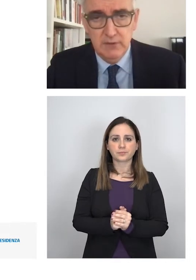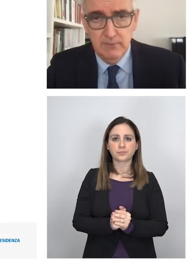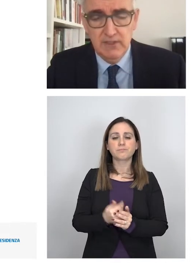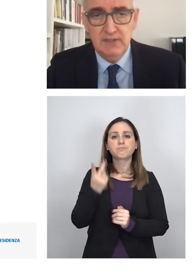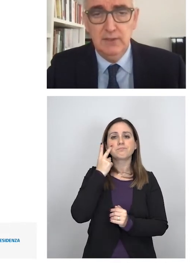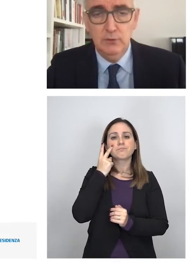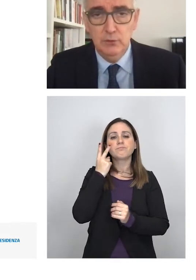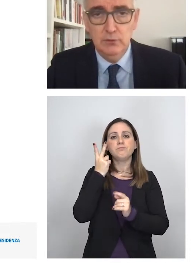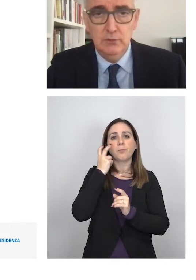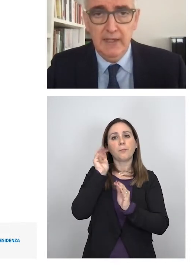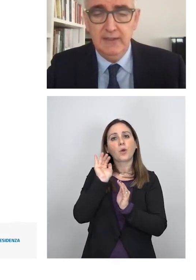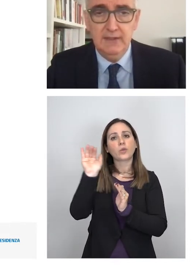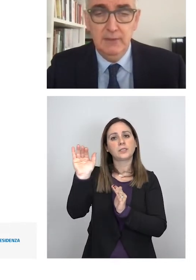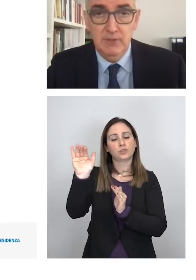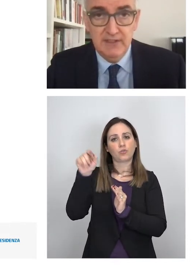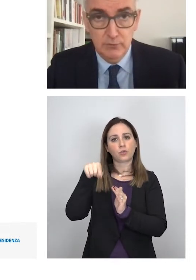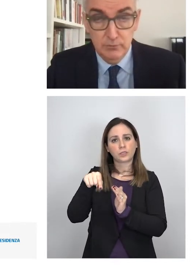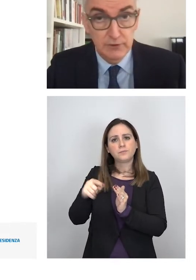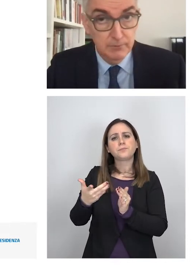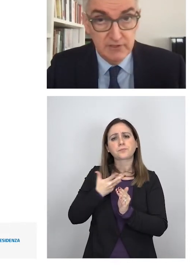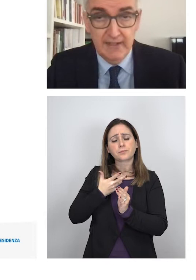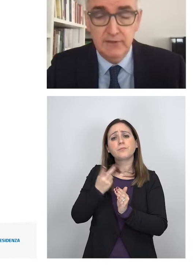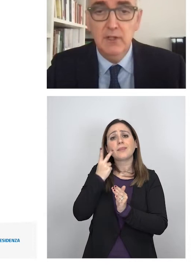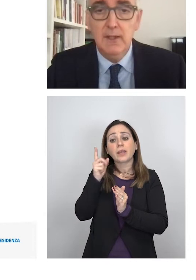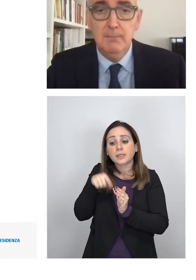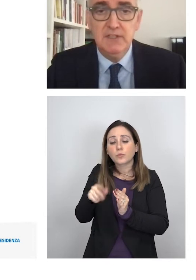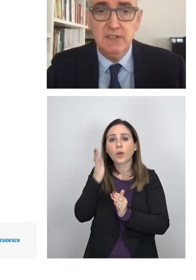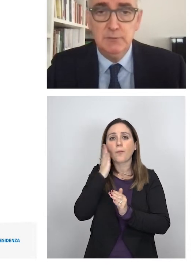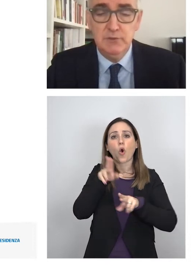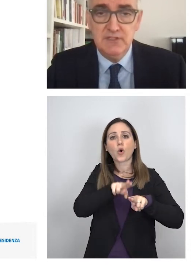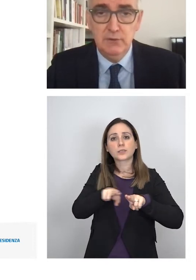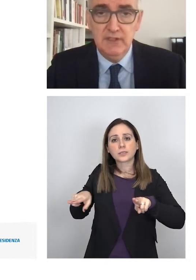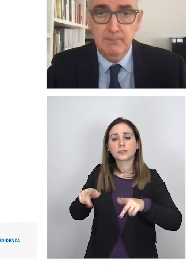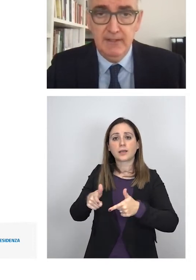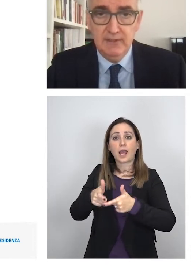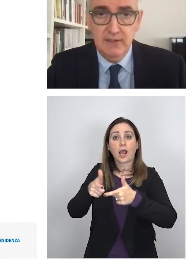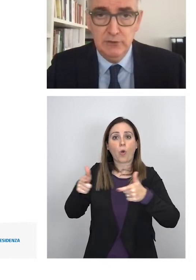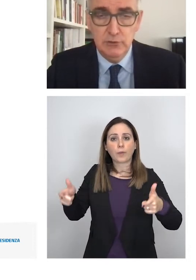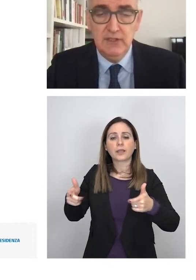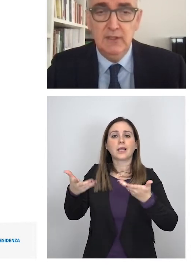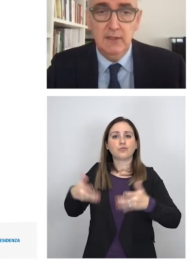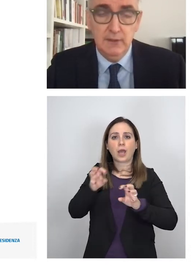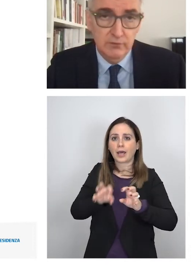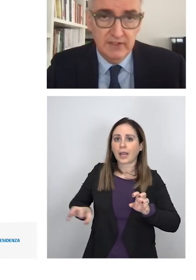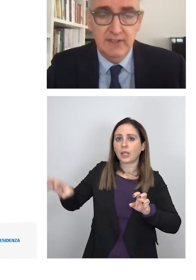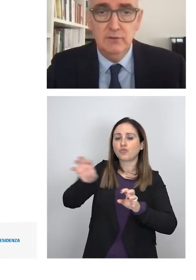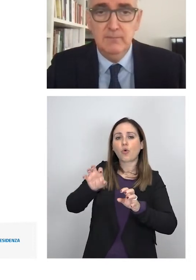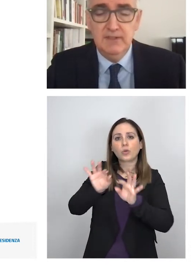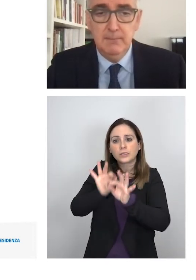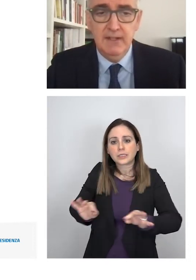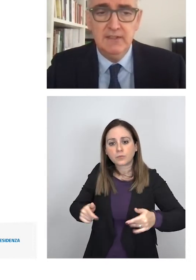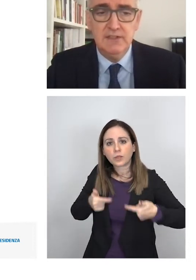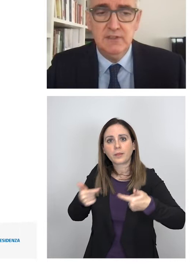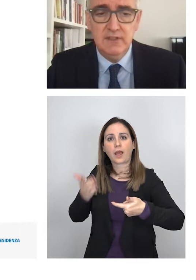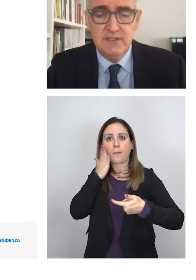queste ovviamente tengono conto anche dell'aumentato numero di posti letto messi a disposizione da parte delle regioni riconvertendo